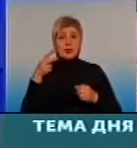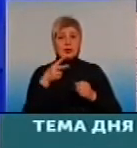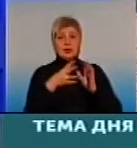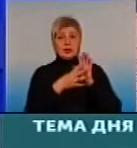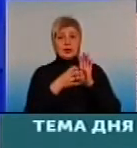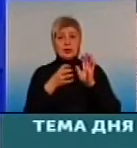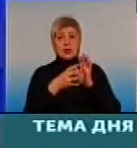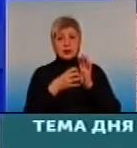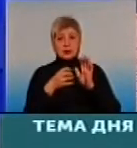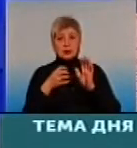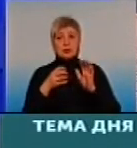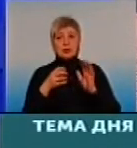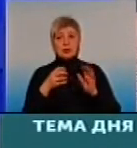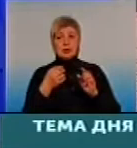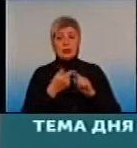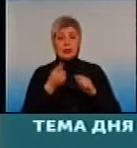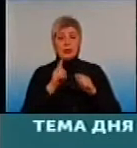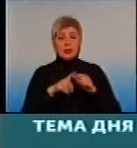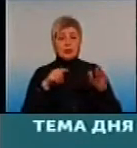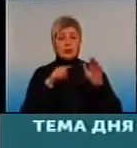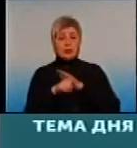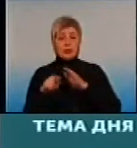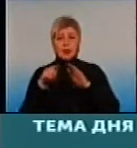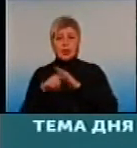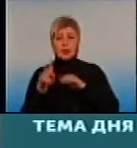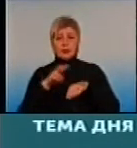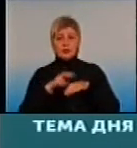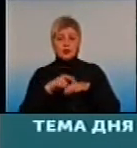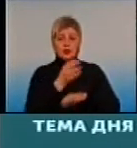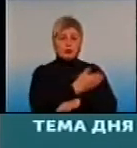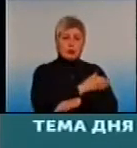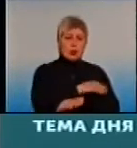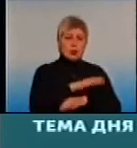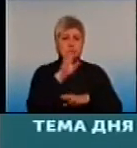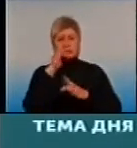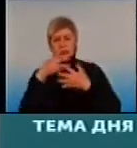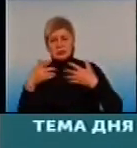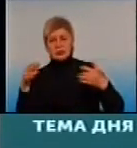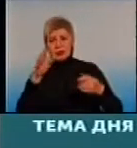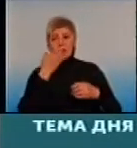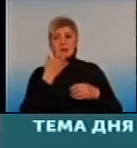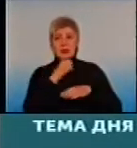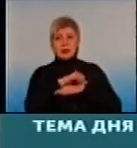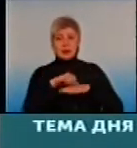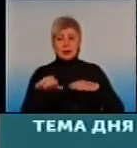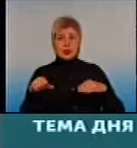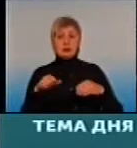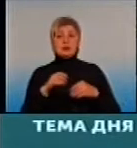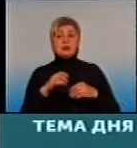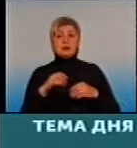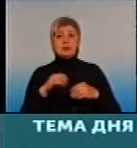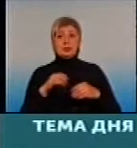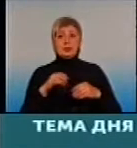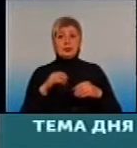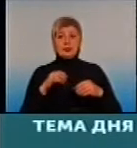100 евро. Вот поэтому и текают врачи в Польшу, Чикубе. Поэтому мы за реформу. И пациентам будет легче, и вам,